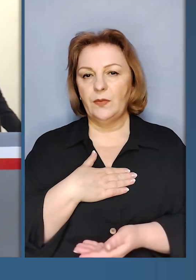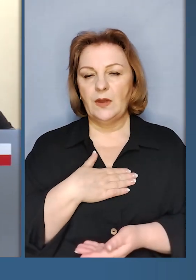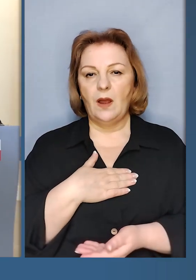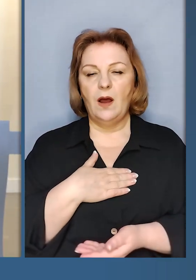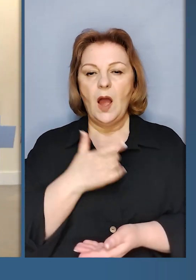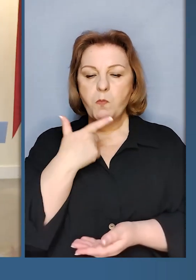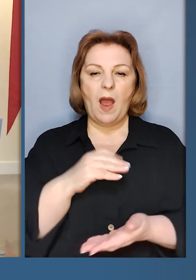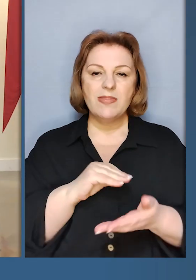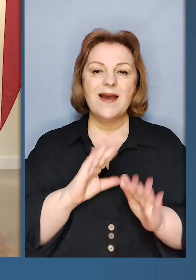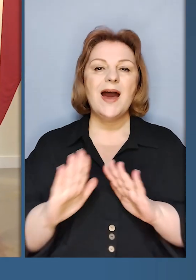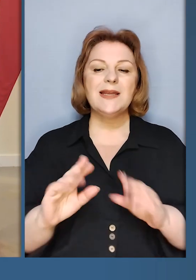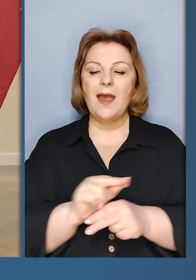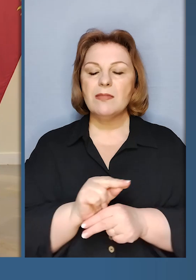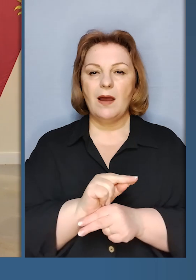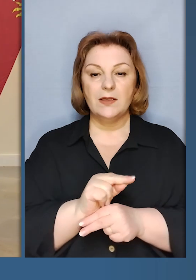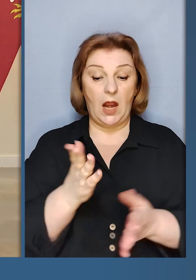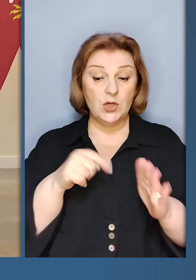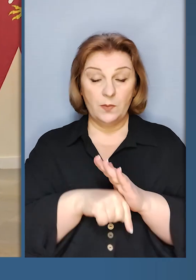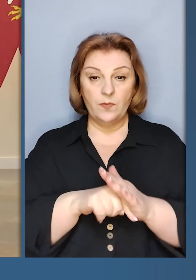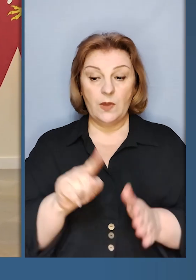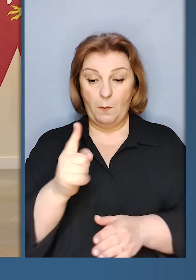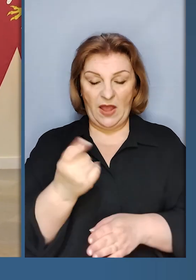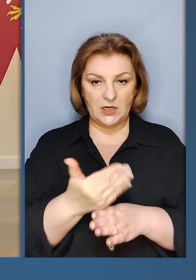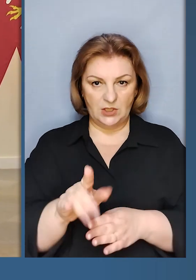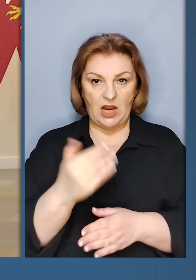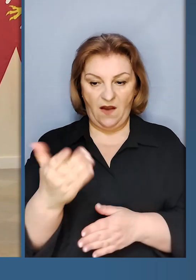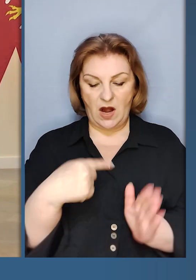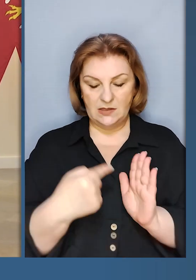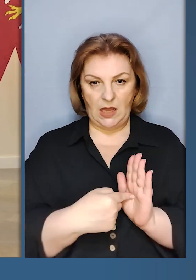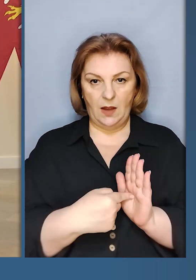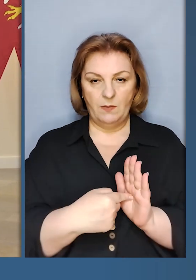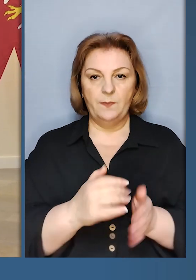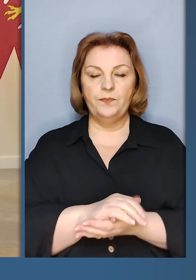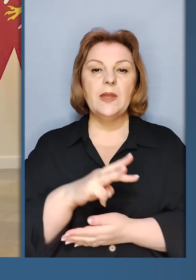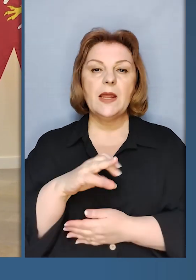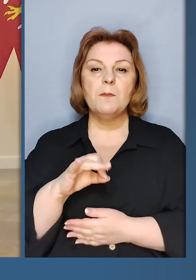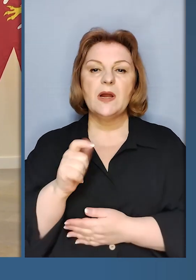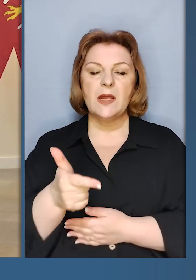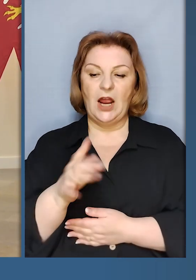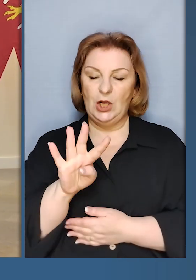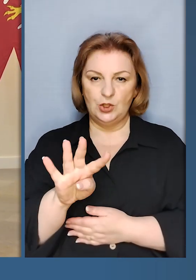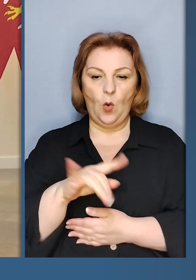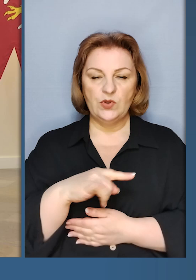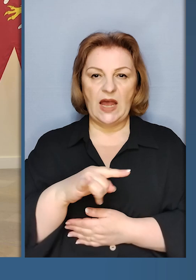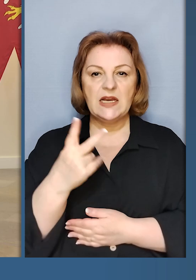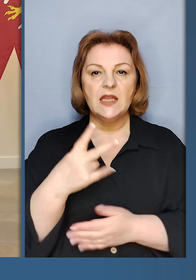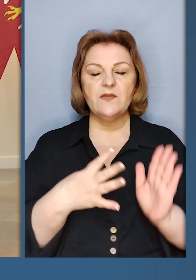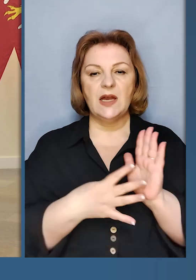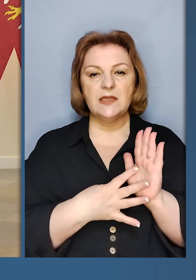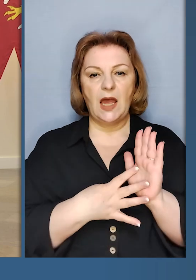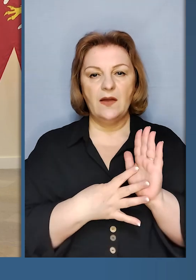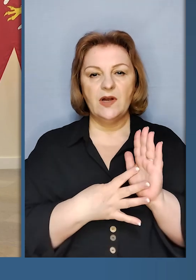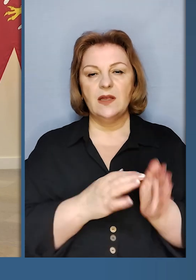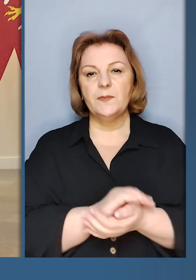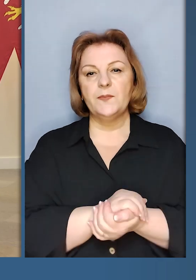Пане редакторе, якщо йдеться про першу частину вашого запитання, міги, чотири